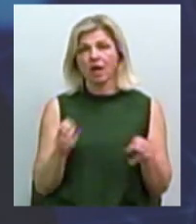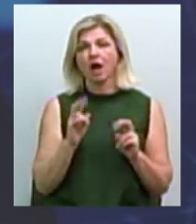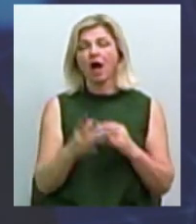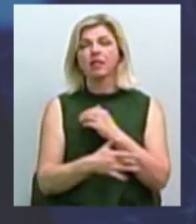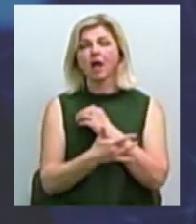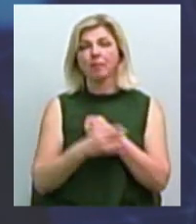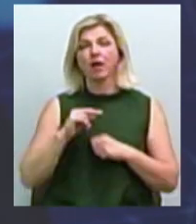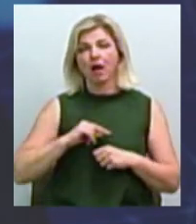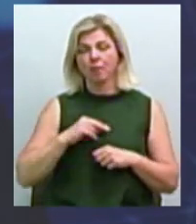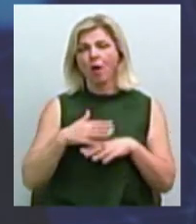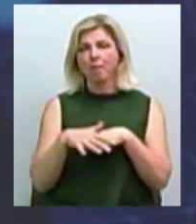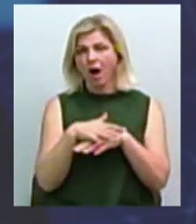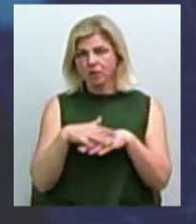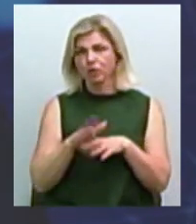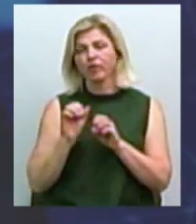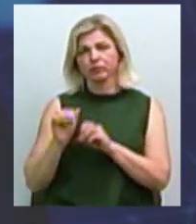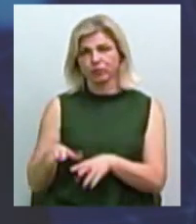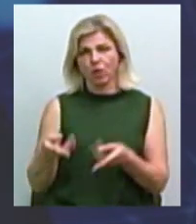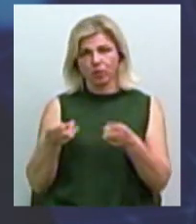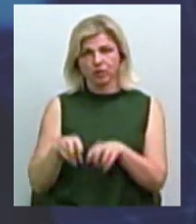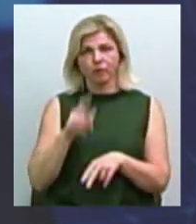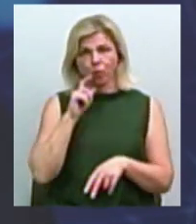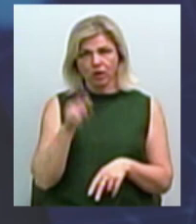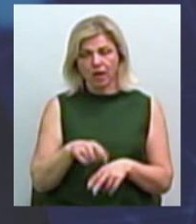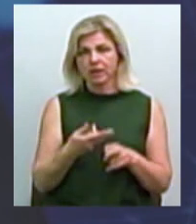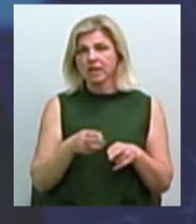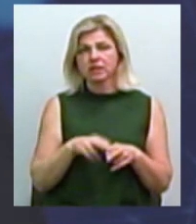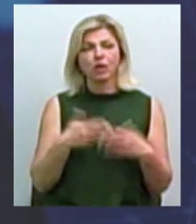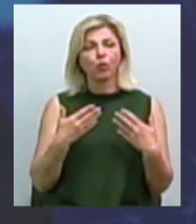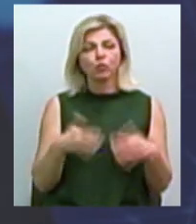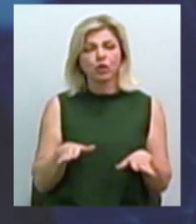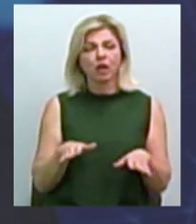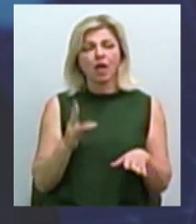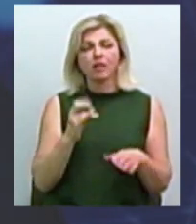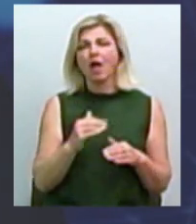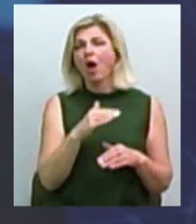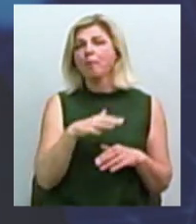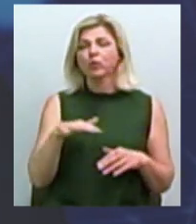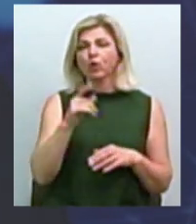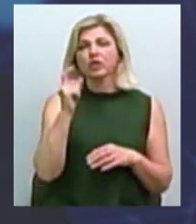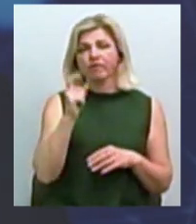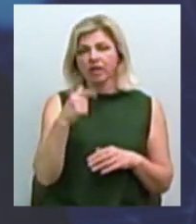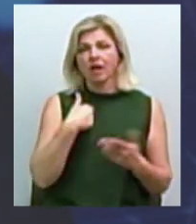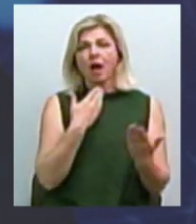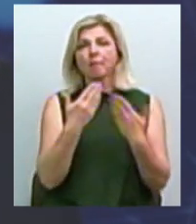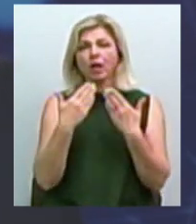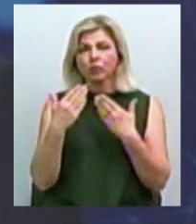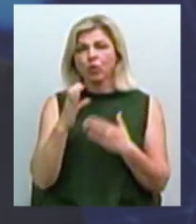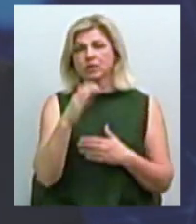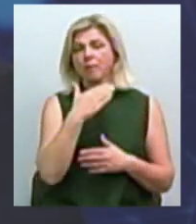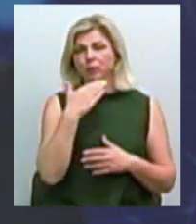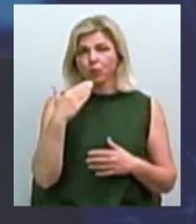працівники, масово буде залишати країну. Це вже, воно вже ось на площині висить. Я спілкуюся з дуже великою кількістю